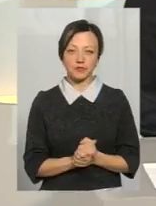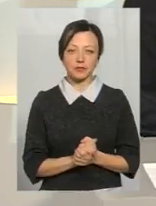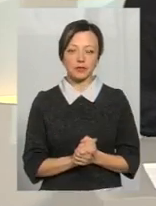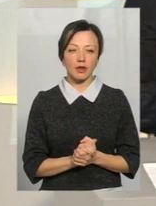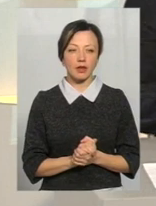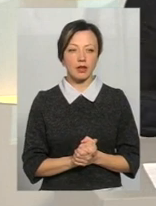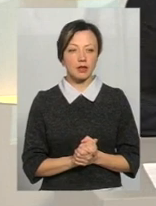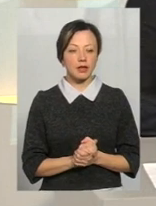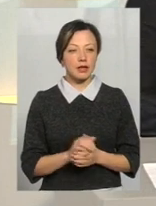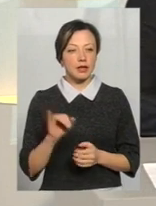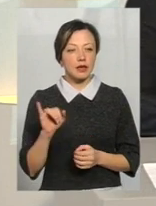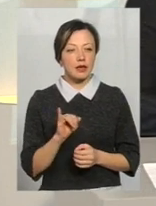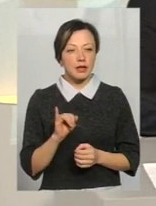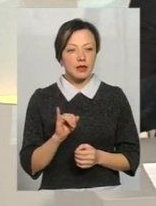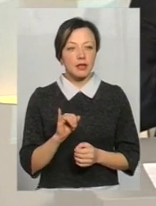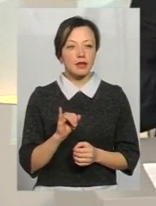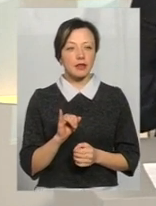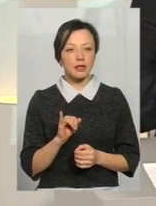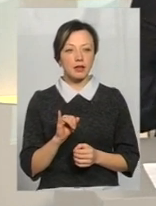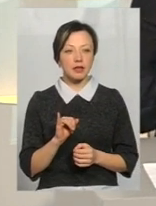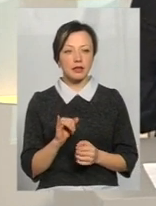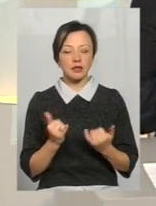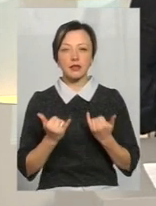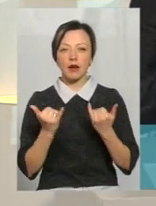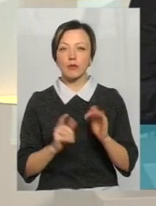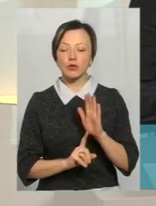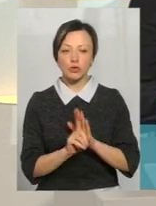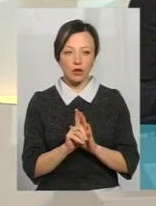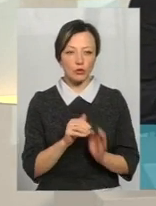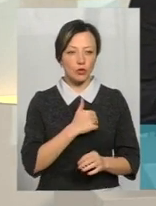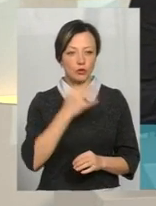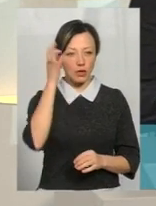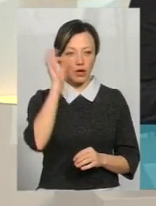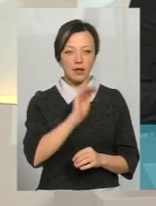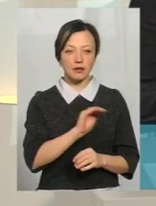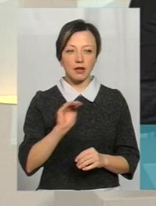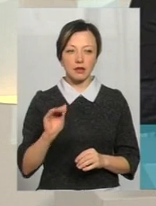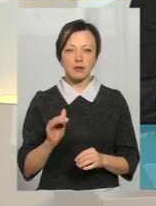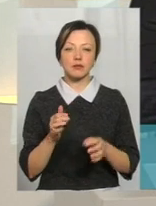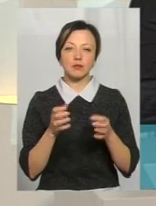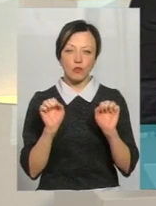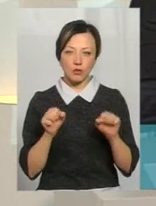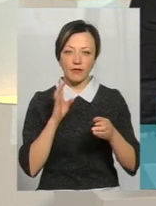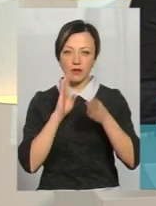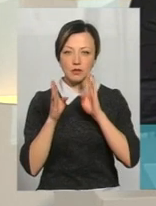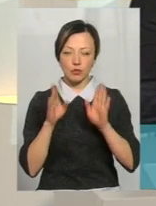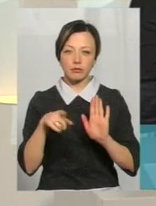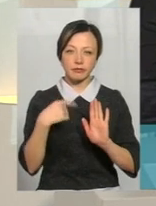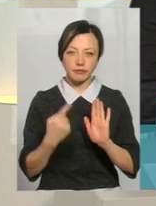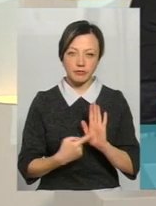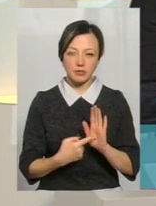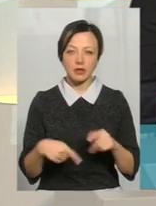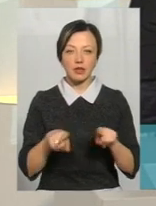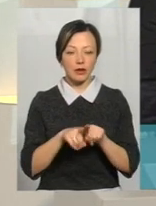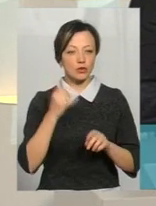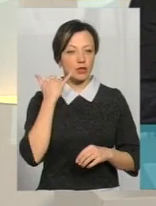І для початку хочу нагадати телеглядачам, що ми доступні у соцмережах Фейсбук, тому ставте там ваші питання, а